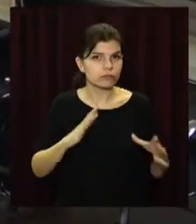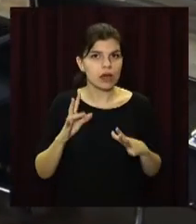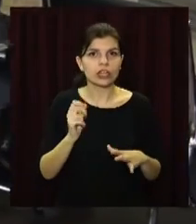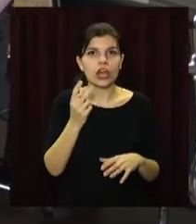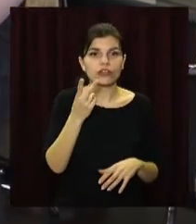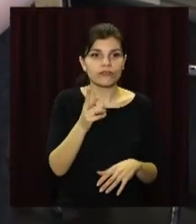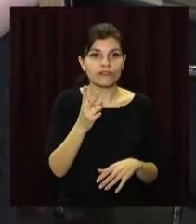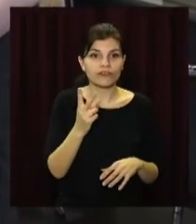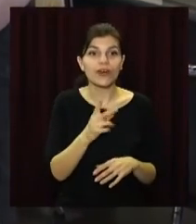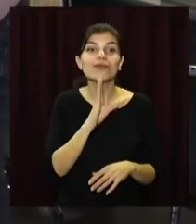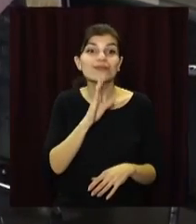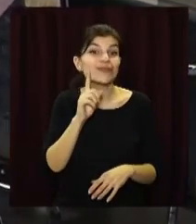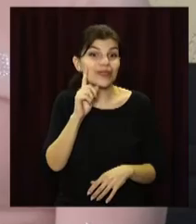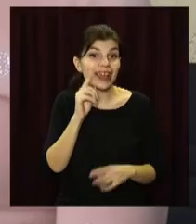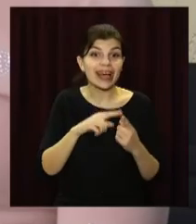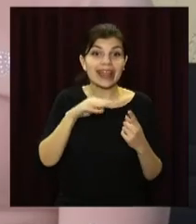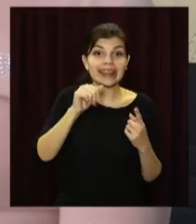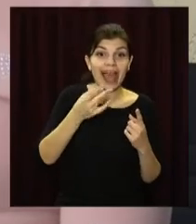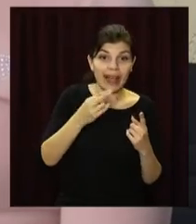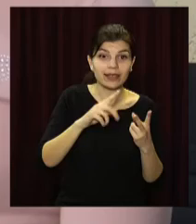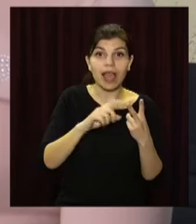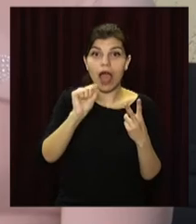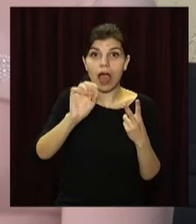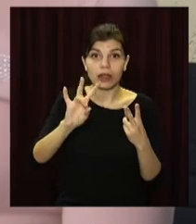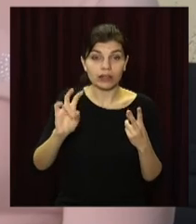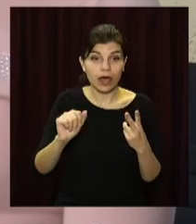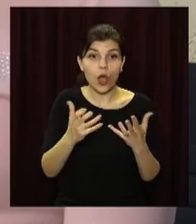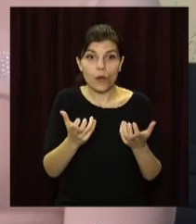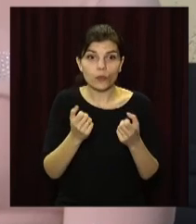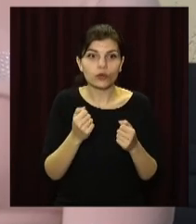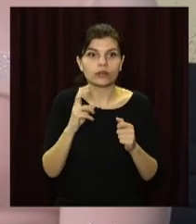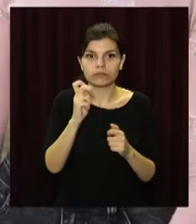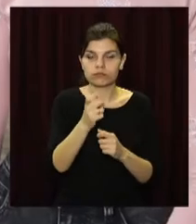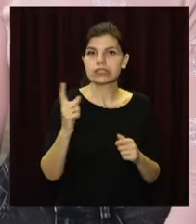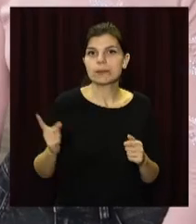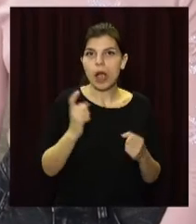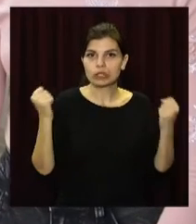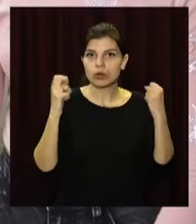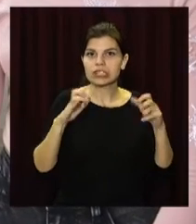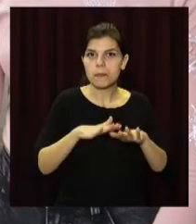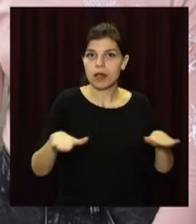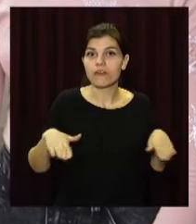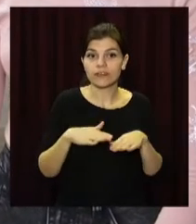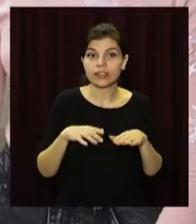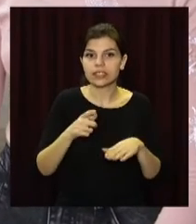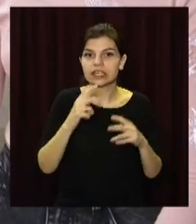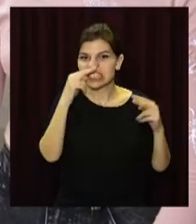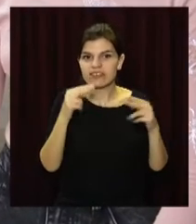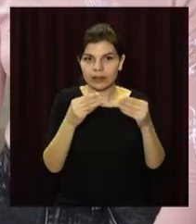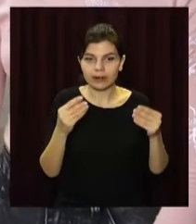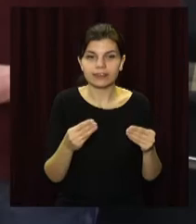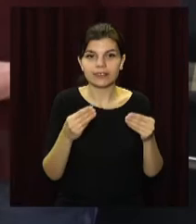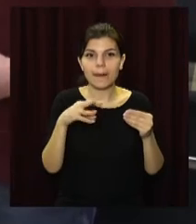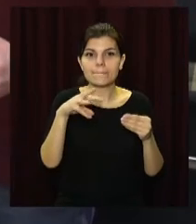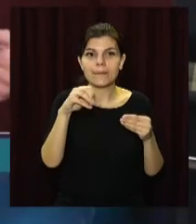двох. У Кам'янському юні спортсменки Тетяна Афанасьєва і Анна Загоровська отримали звання майстерок спорту з плавання. Свідоцтва їм вручив очільник